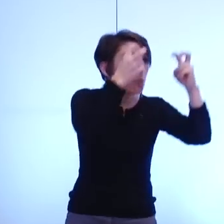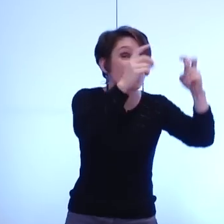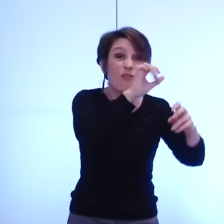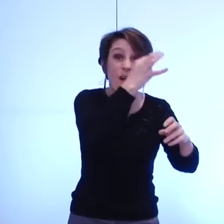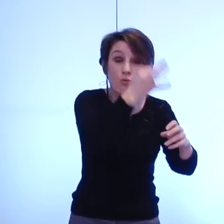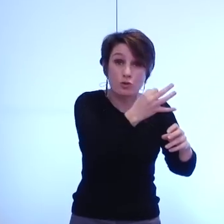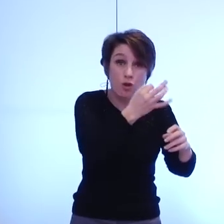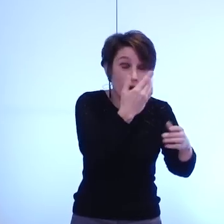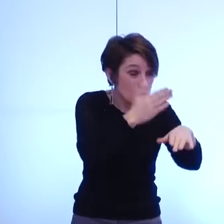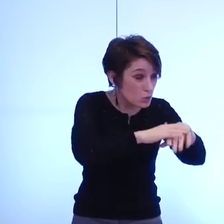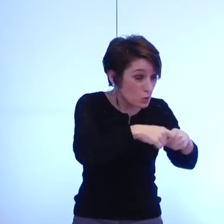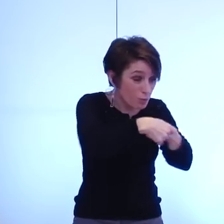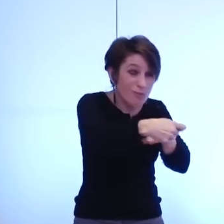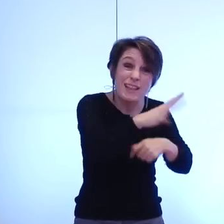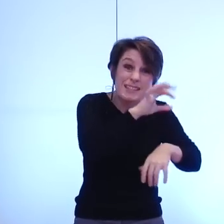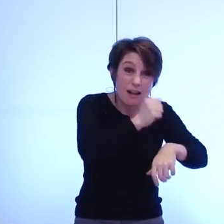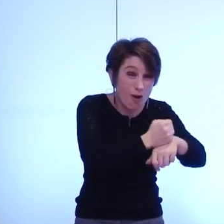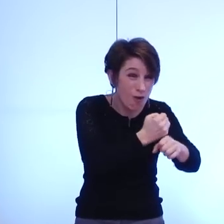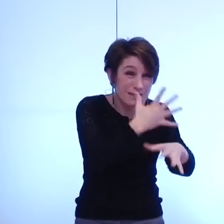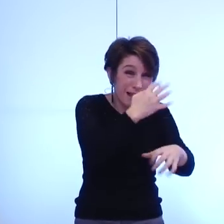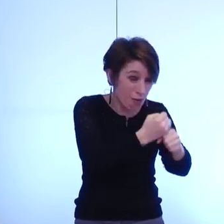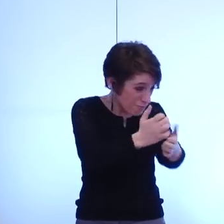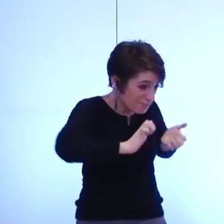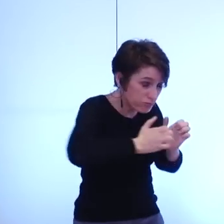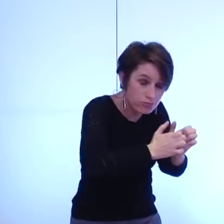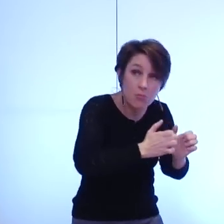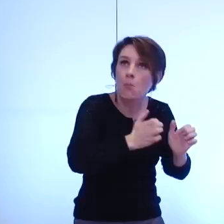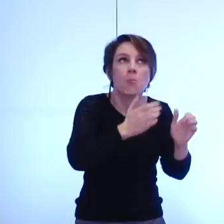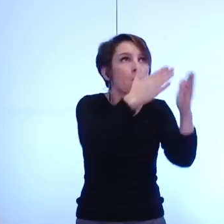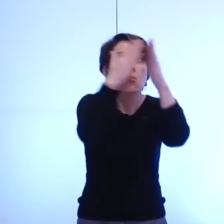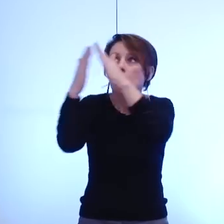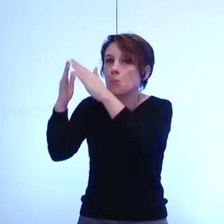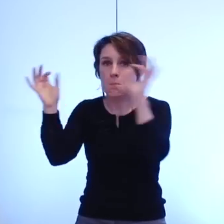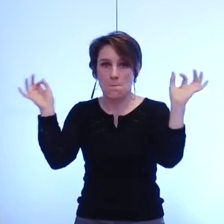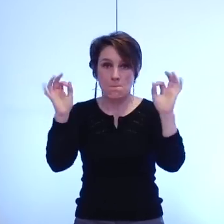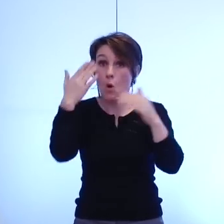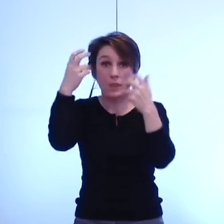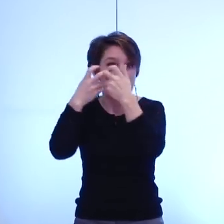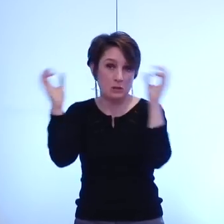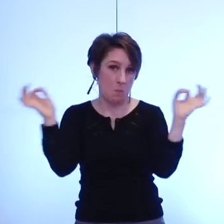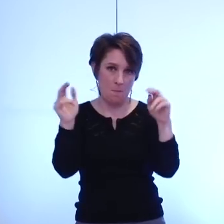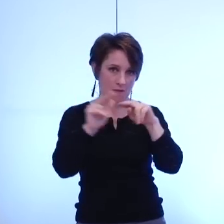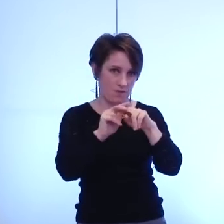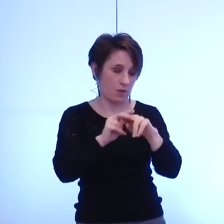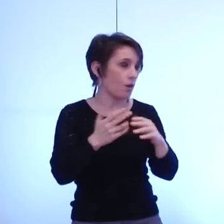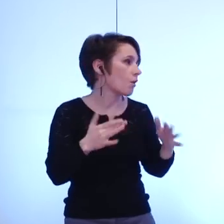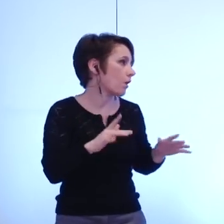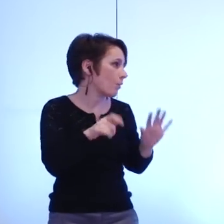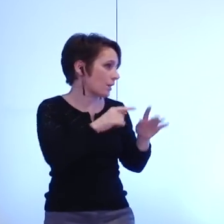qu'on en cite mais bon ça permettra la grosse caisse